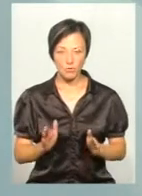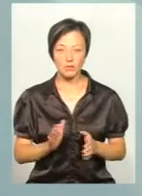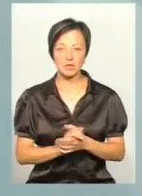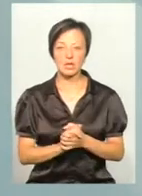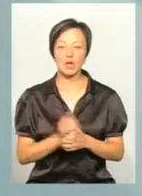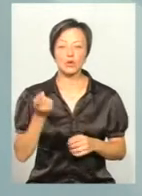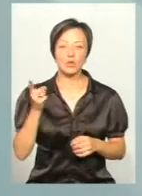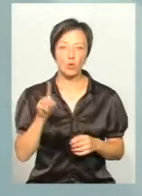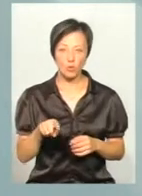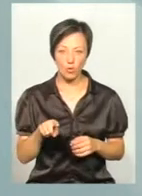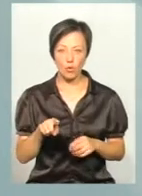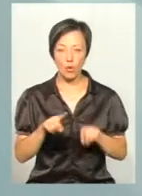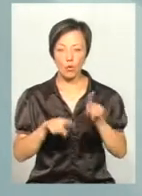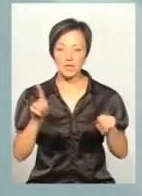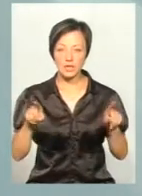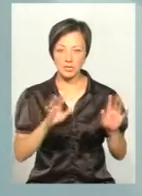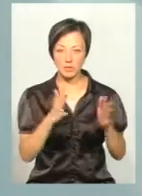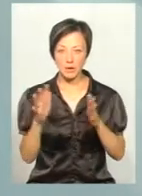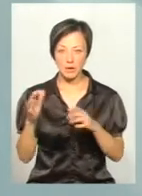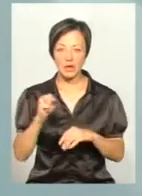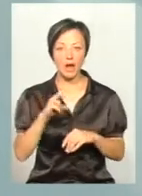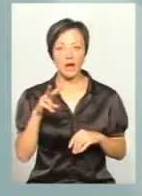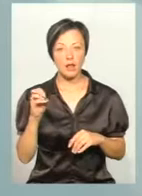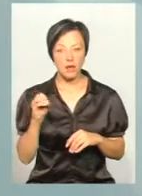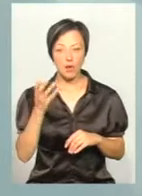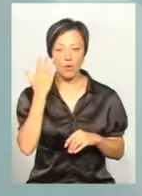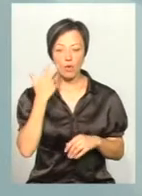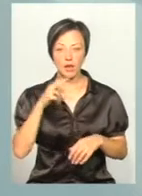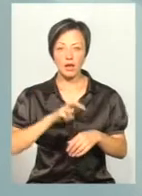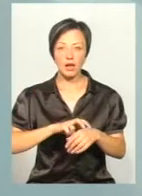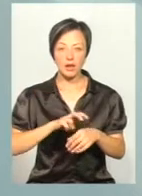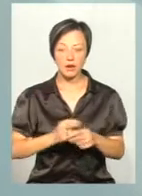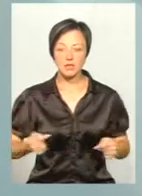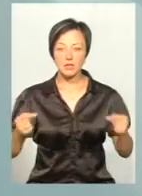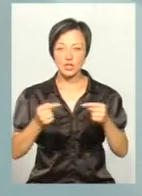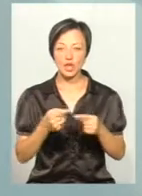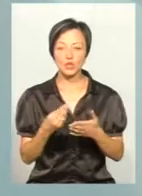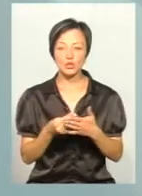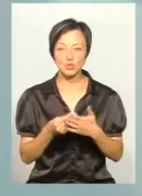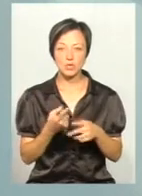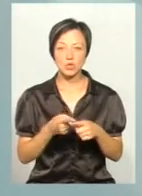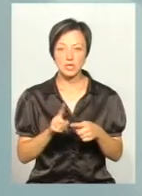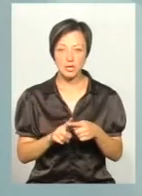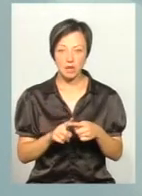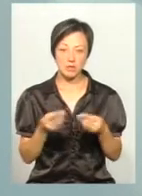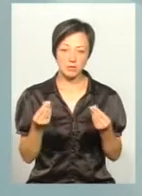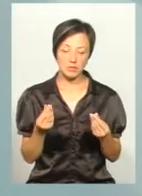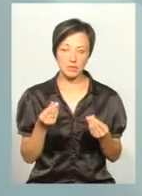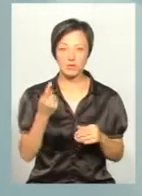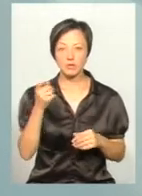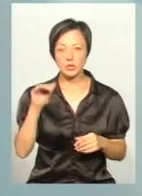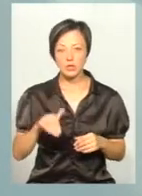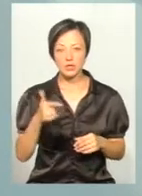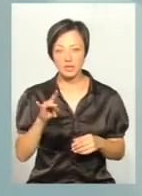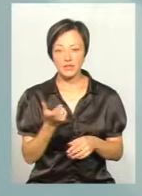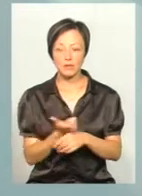Тому одиничні випадки, але коли лікарі визначали суму, що це вартує до 100 тисяч